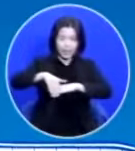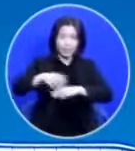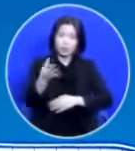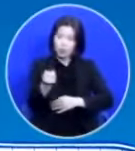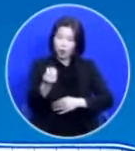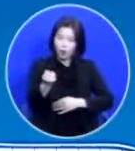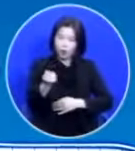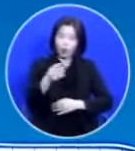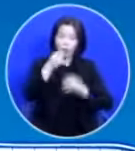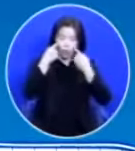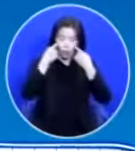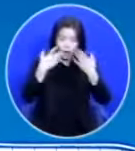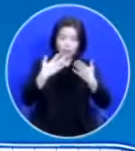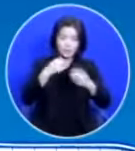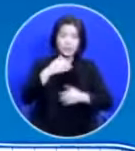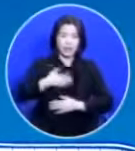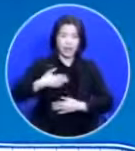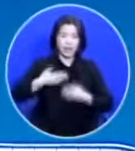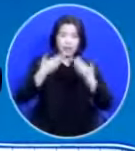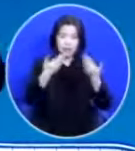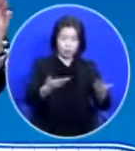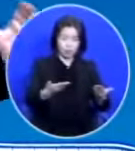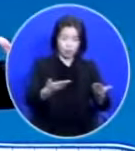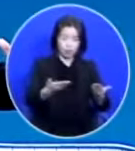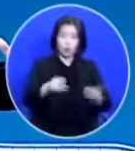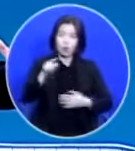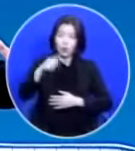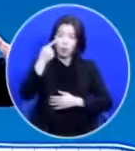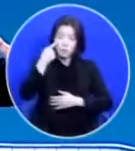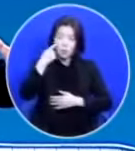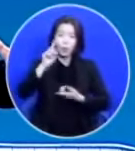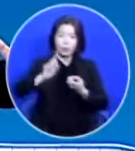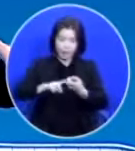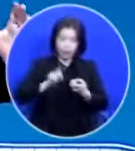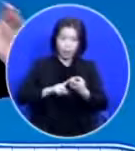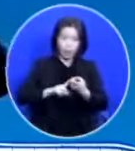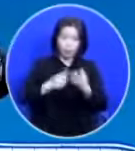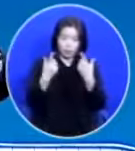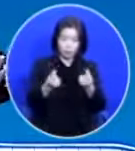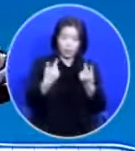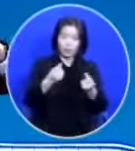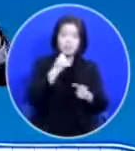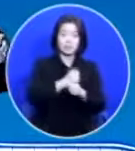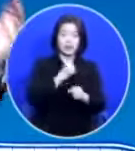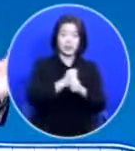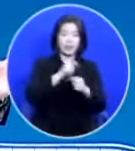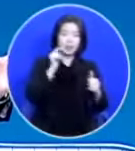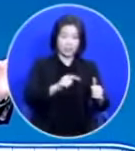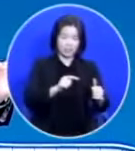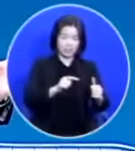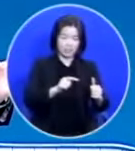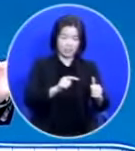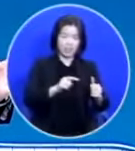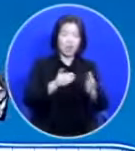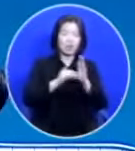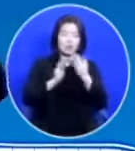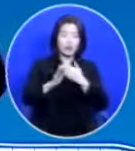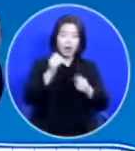정확하게 읽어주시면서 그 본 그대로 만들라고 하셨습니다 그래서 만들어진 게 성막입니다